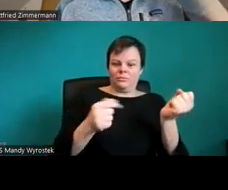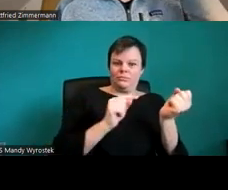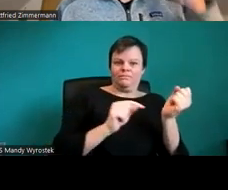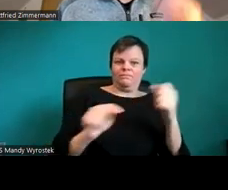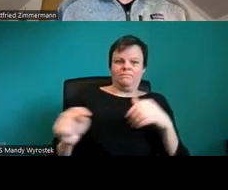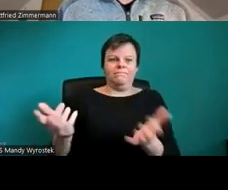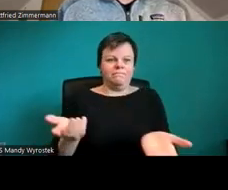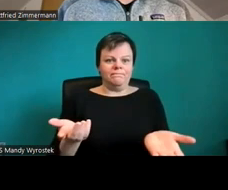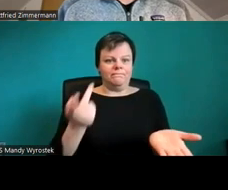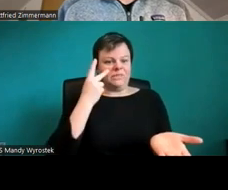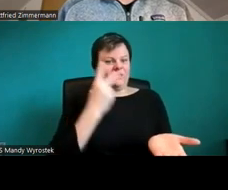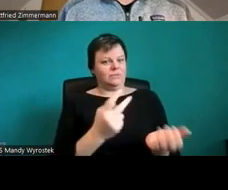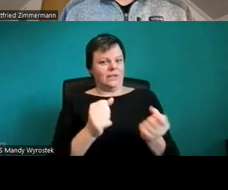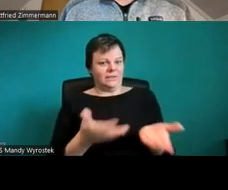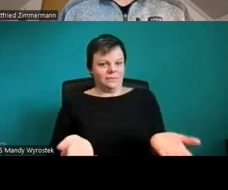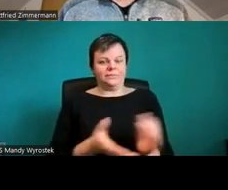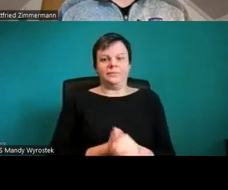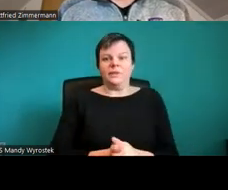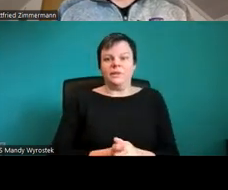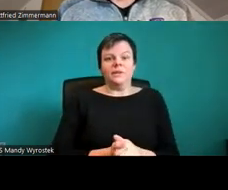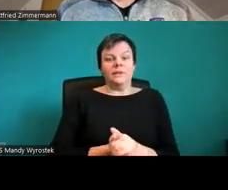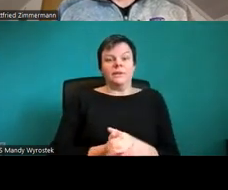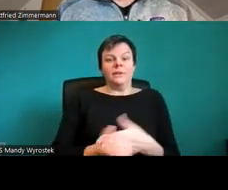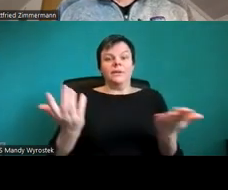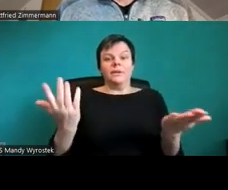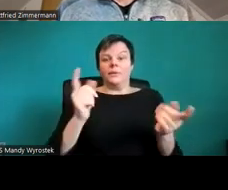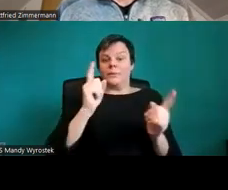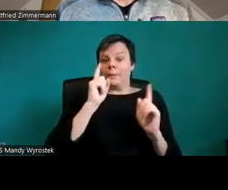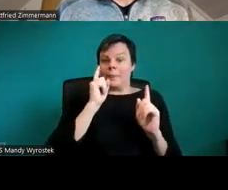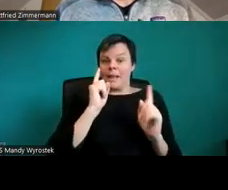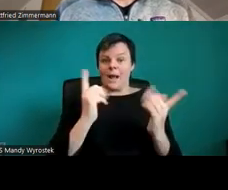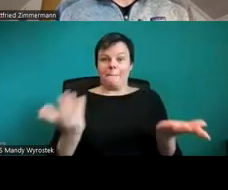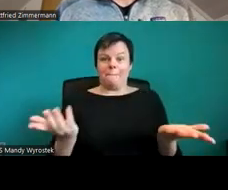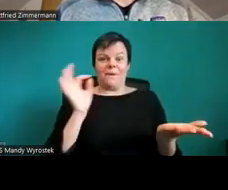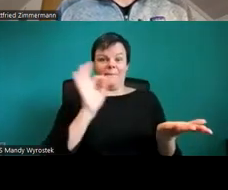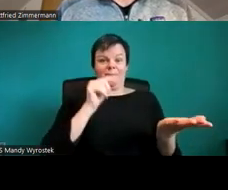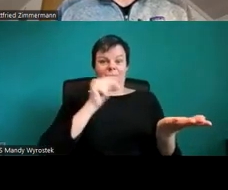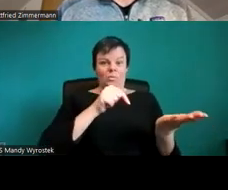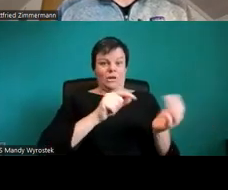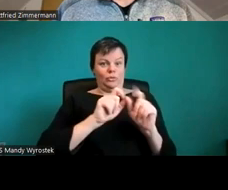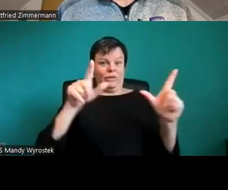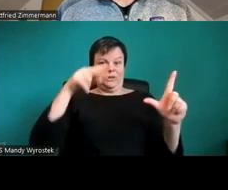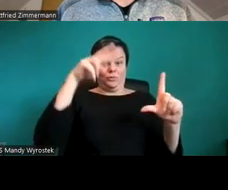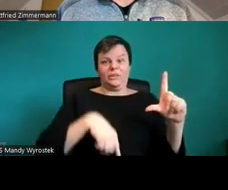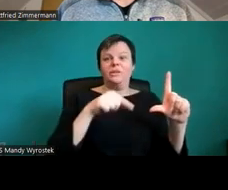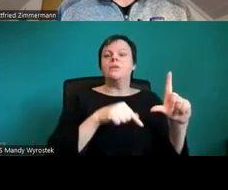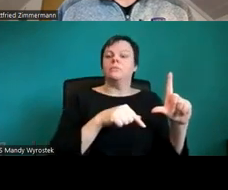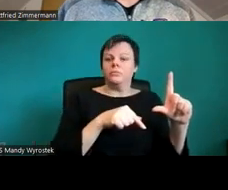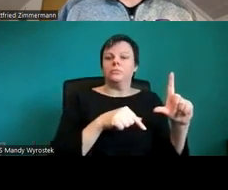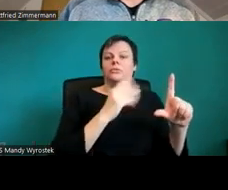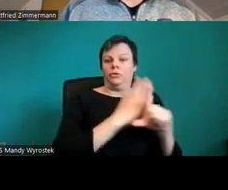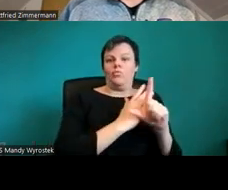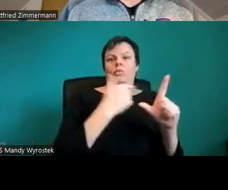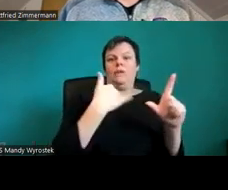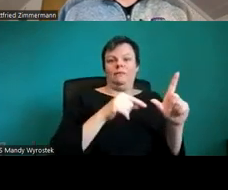Screenreader hat hier die Fußzähle übersprungen. Und das macht er deswegen, weil das einfach